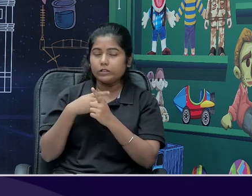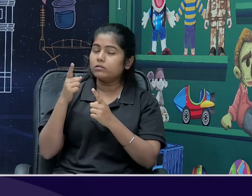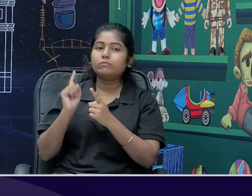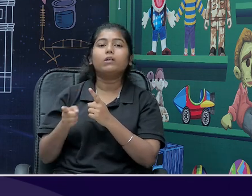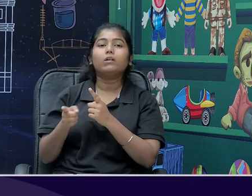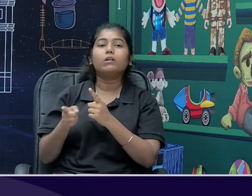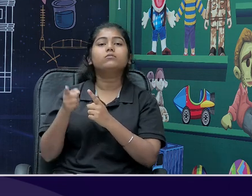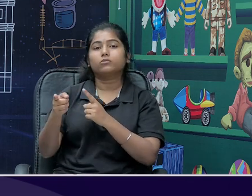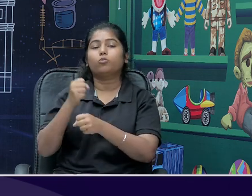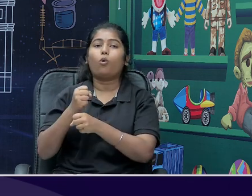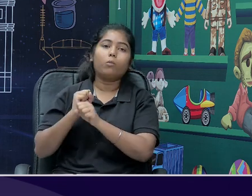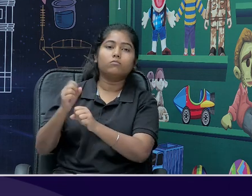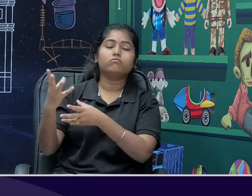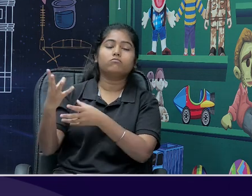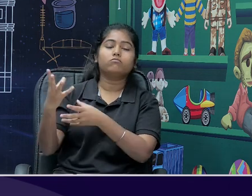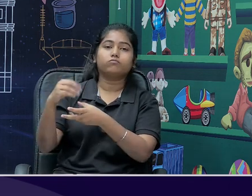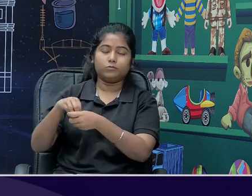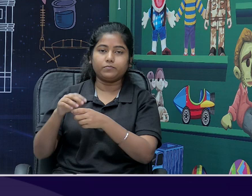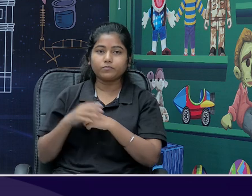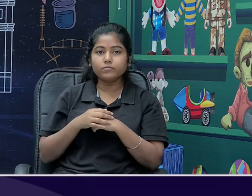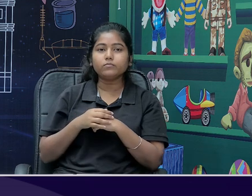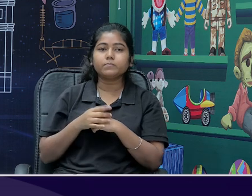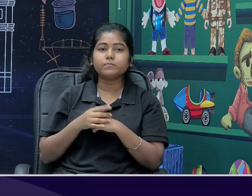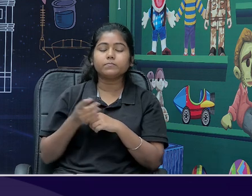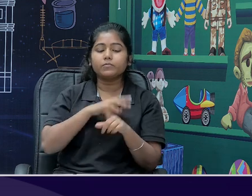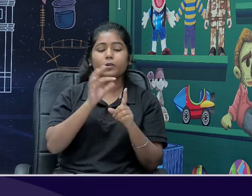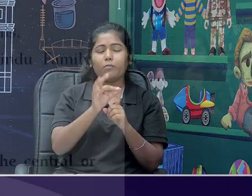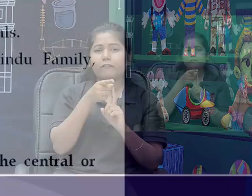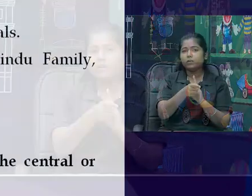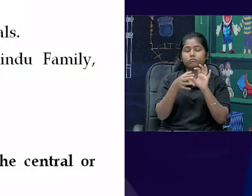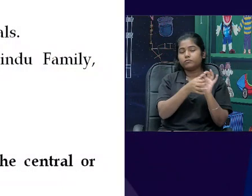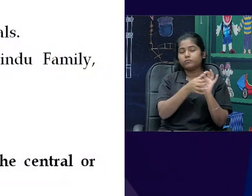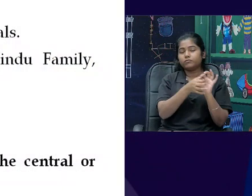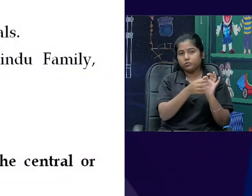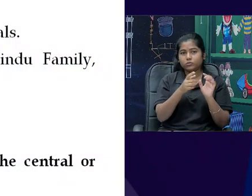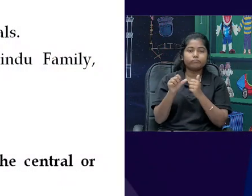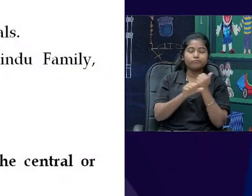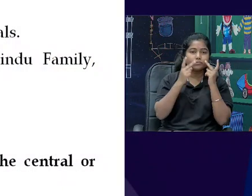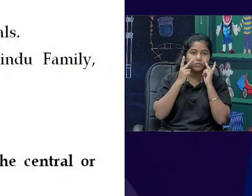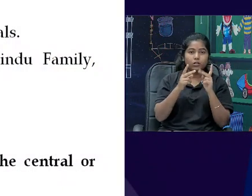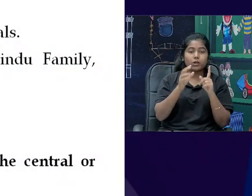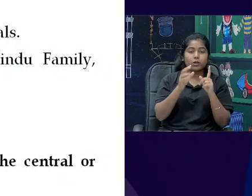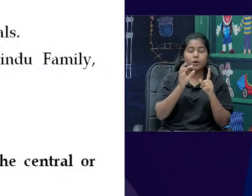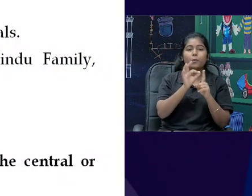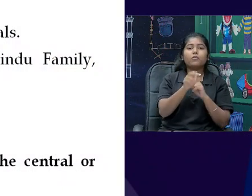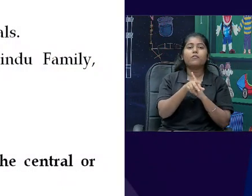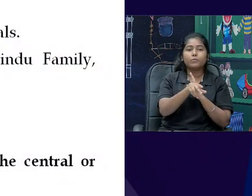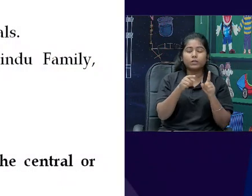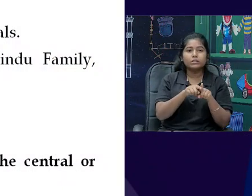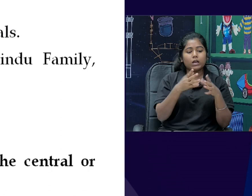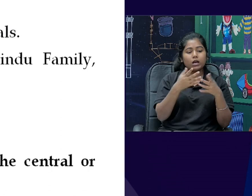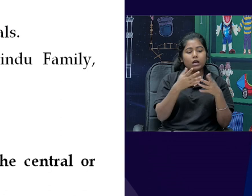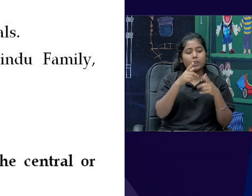So private sectors, let's revise that that that private sector is business owned by individuals and group of individuals